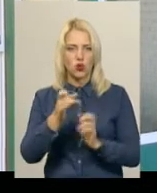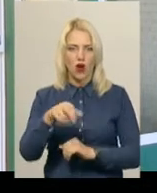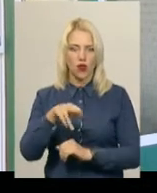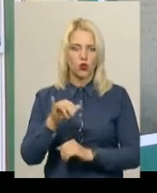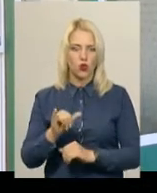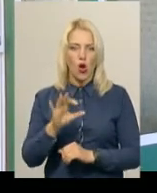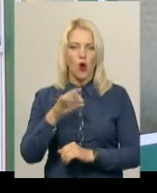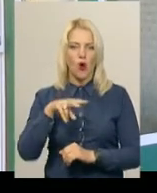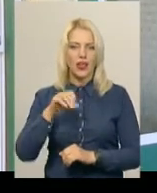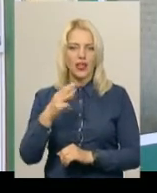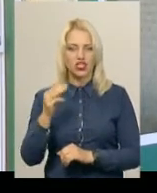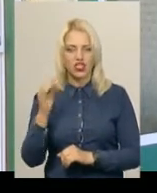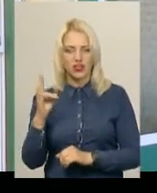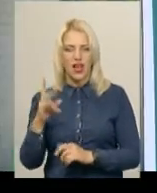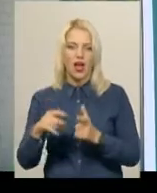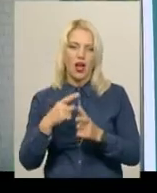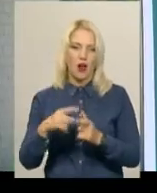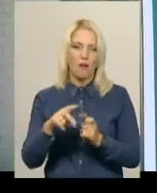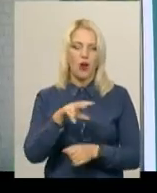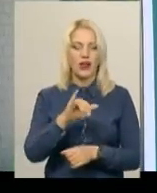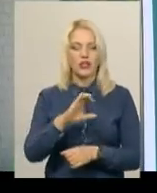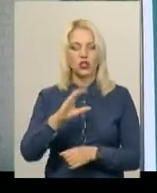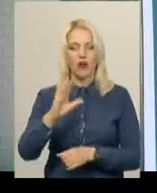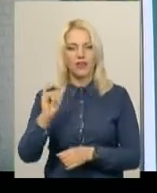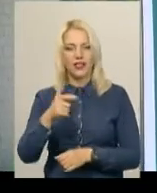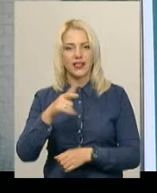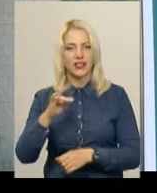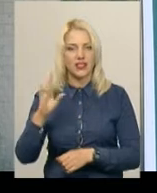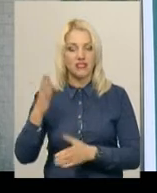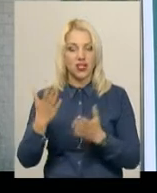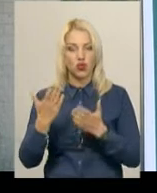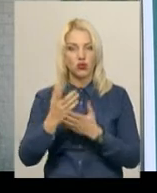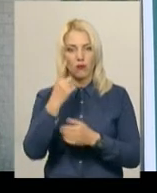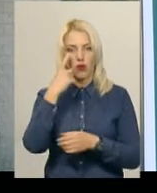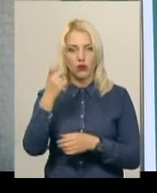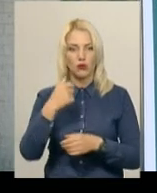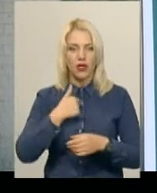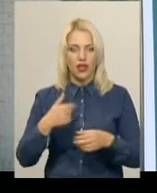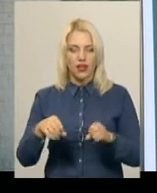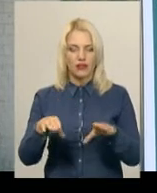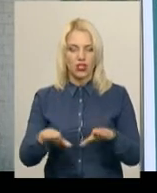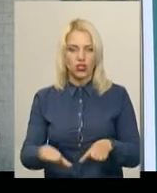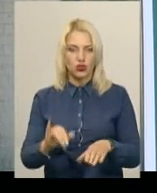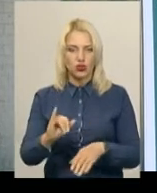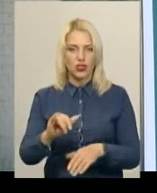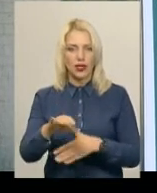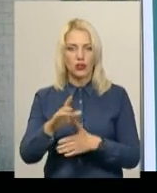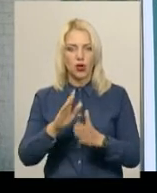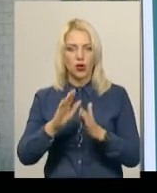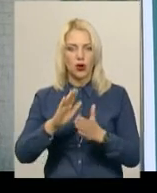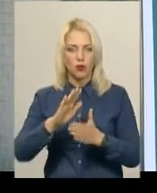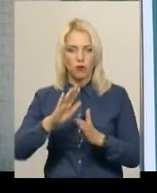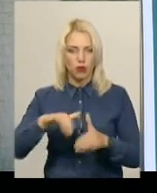Олошина або лісових гранівець. Якщо є якісь повідомлення в даному населеному пункті, я їх вирішую і вже тоді поступає